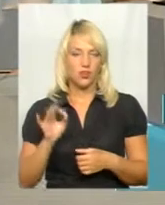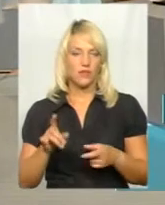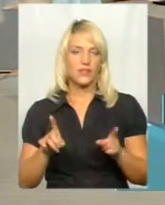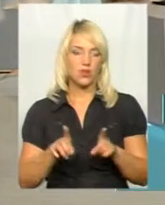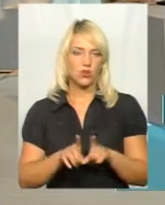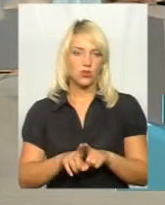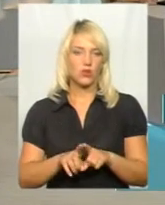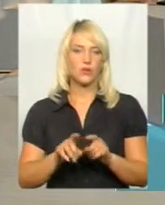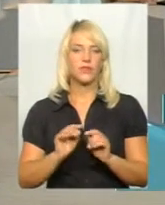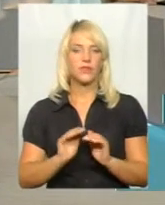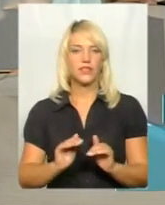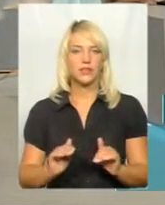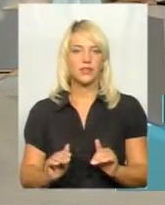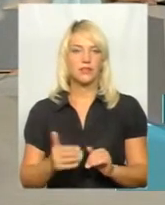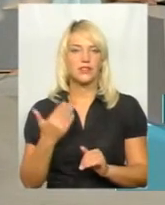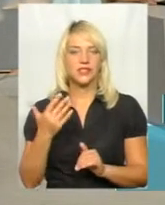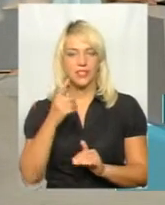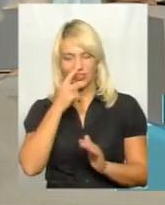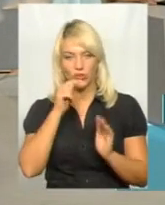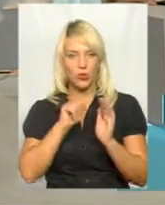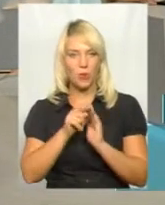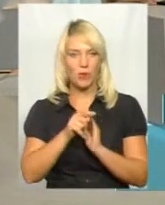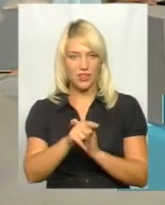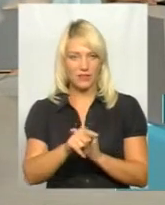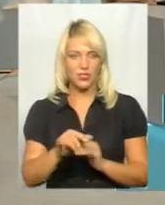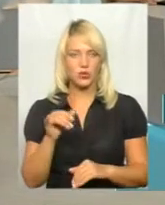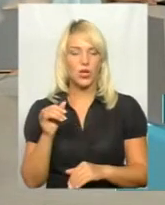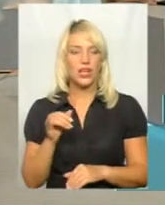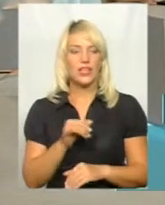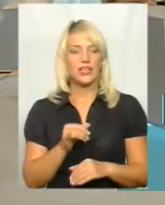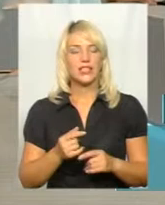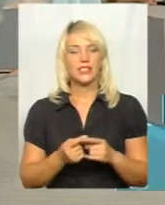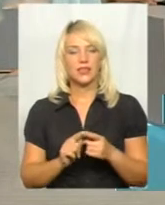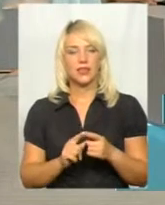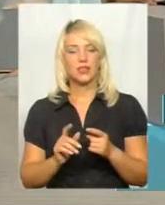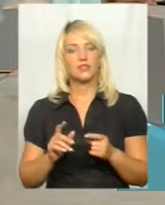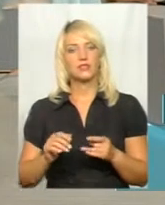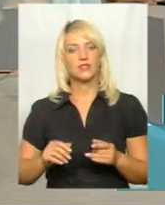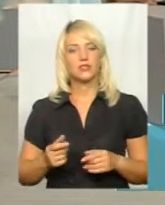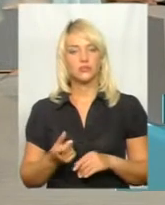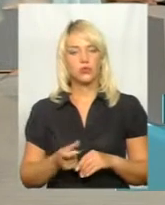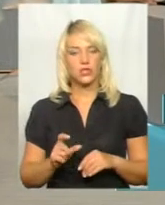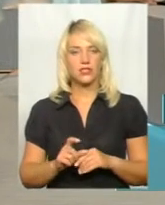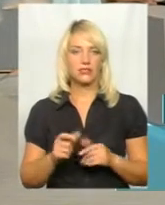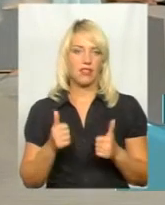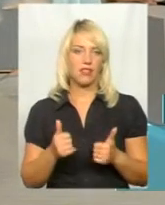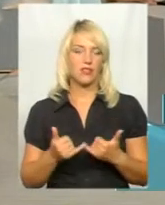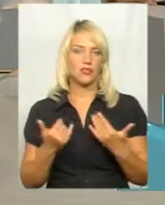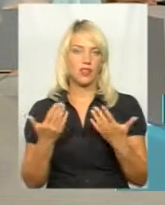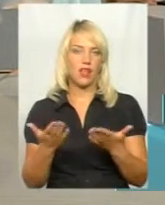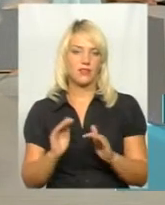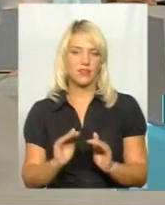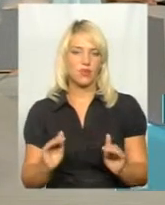рівно дітям з їхньою допитливістю, і це досить-досить класно для їхнього